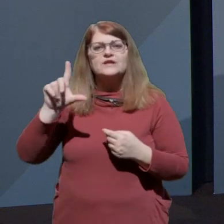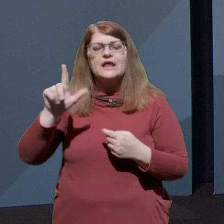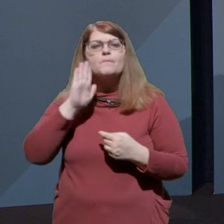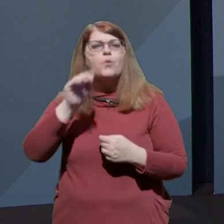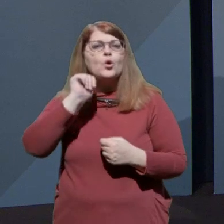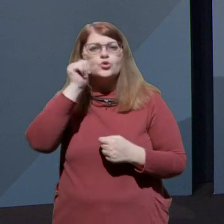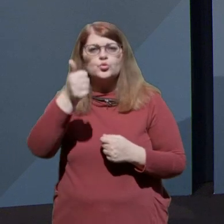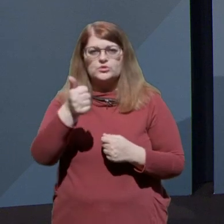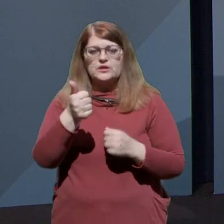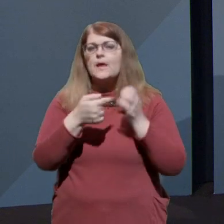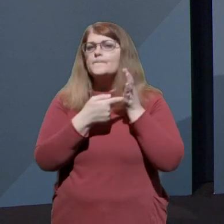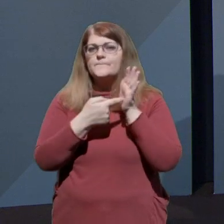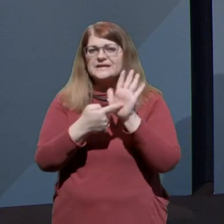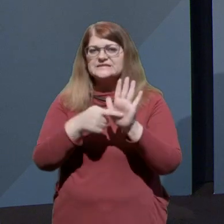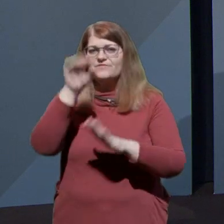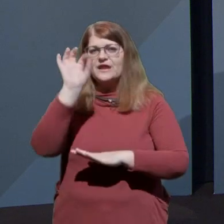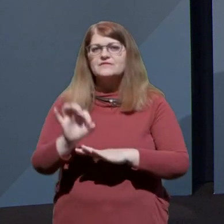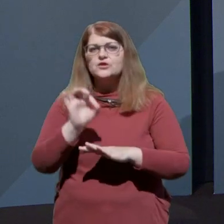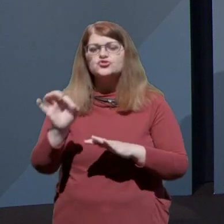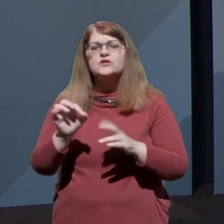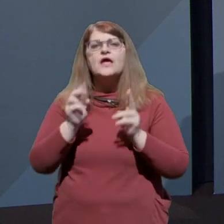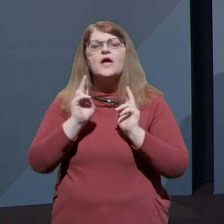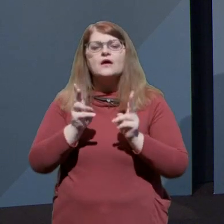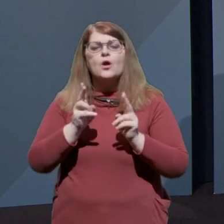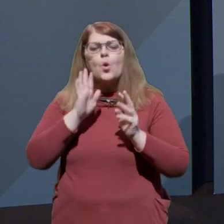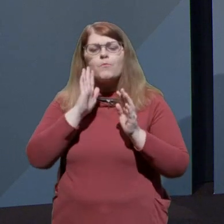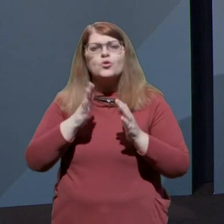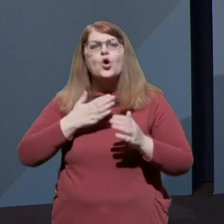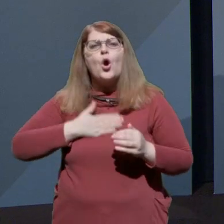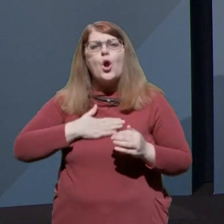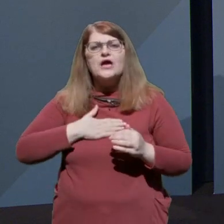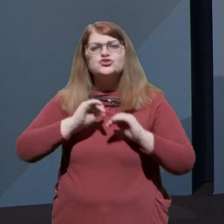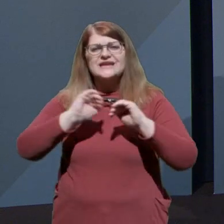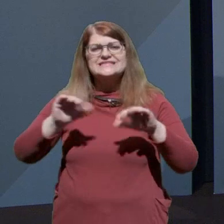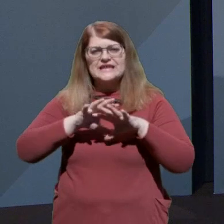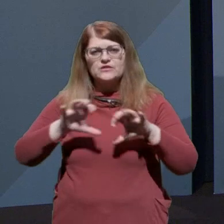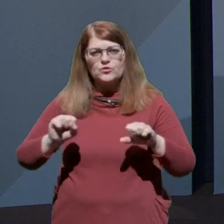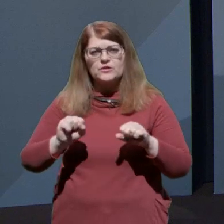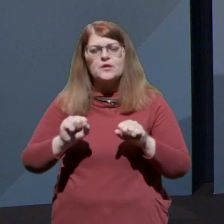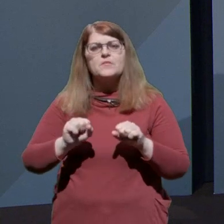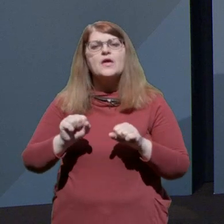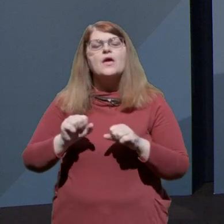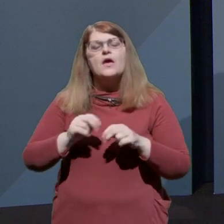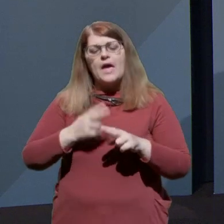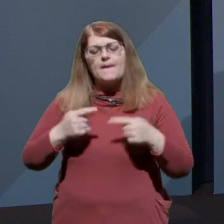der Leyen bo jutri predstavila načet rahlanja izrednih ukrepov Unije, uvedenih zaradi pandemije